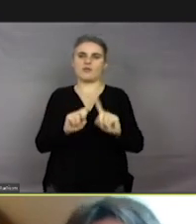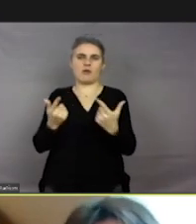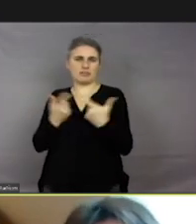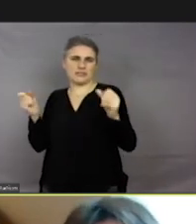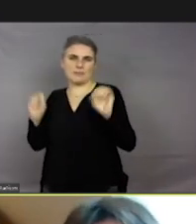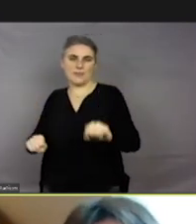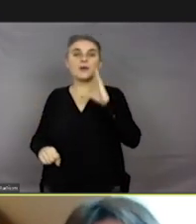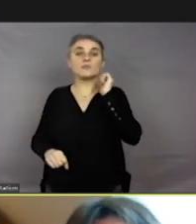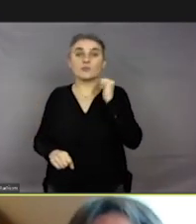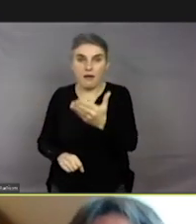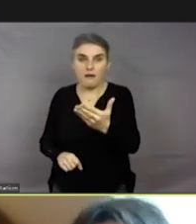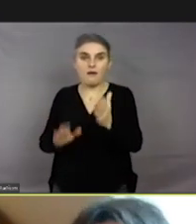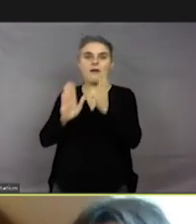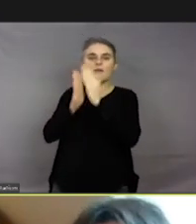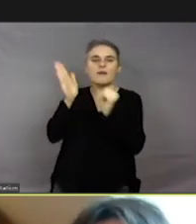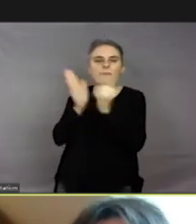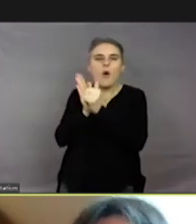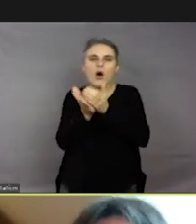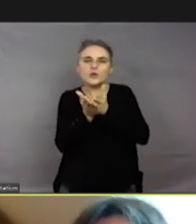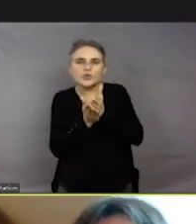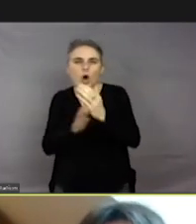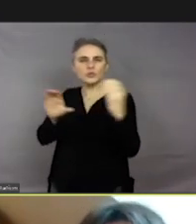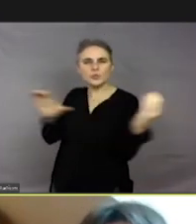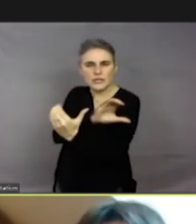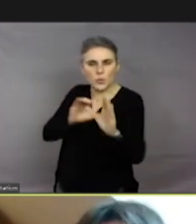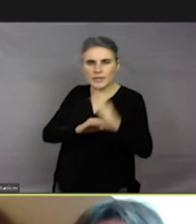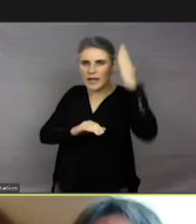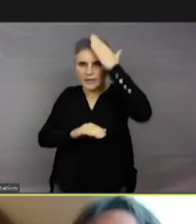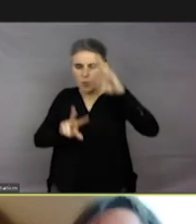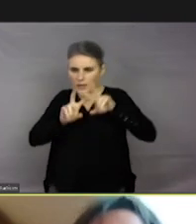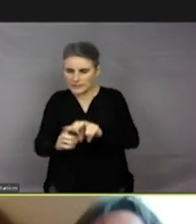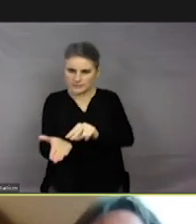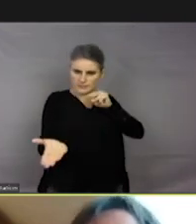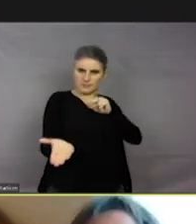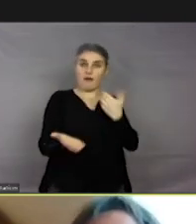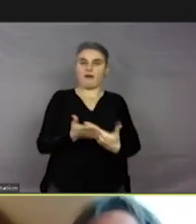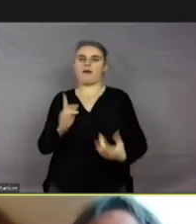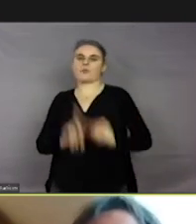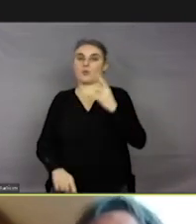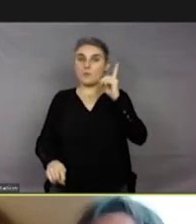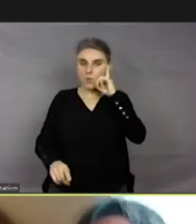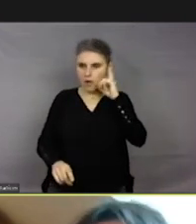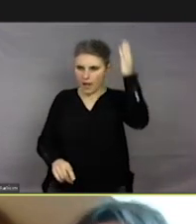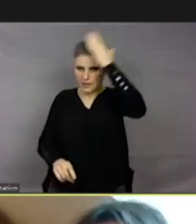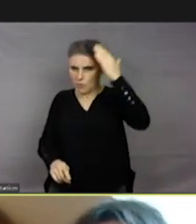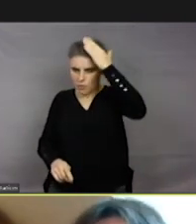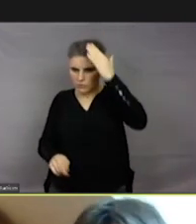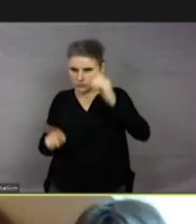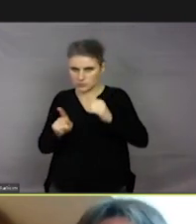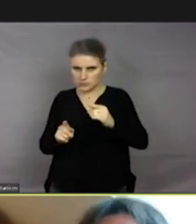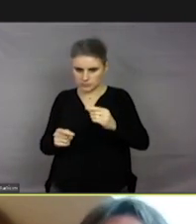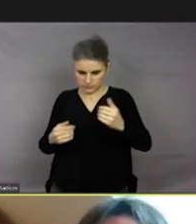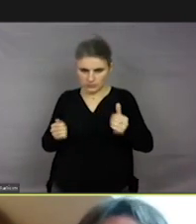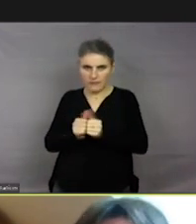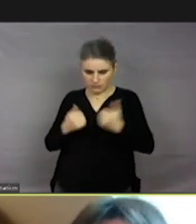la zoosémiotique est très importante parce que nous étudions la manière dont les animaux nous parlent et